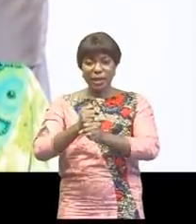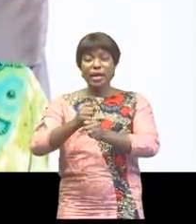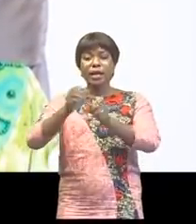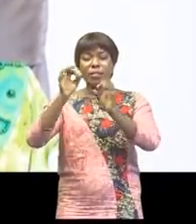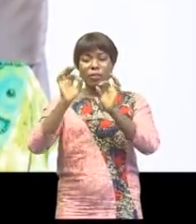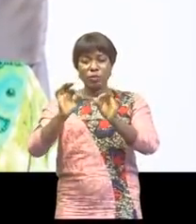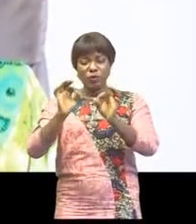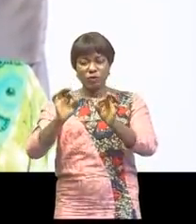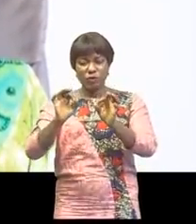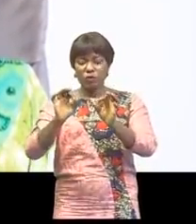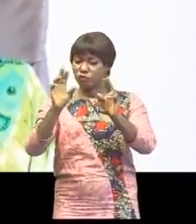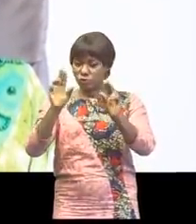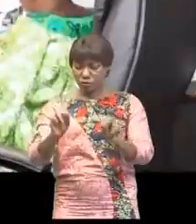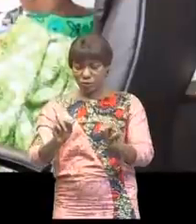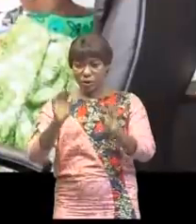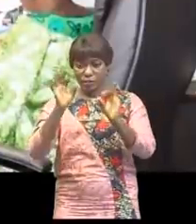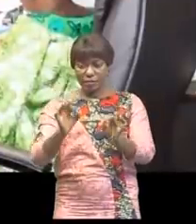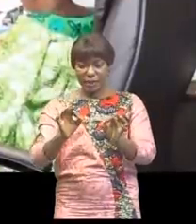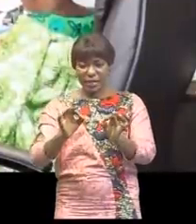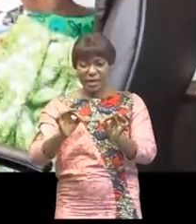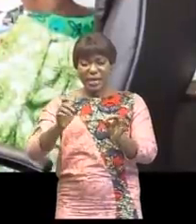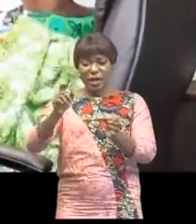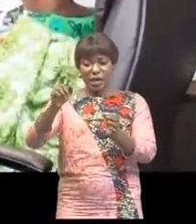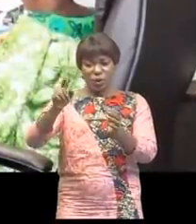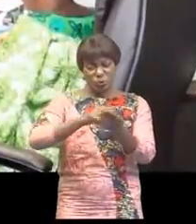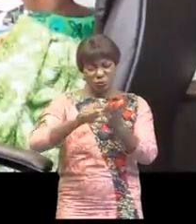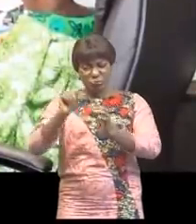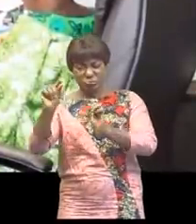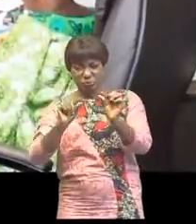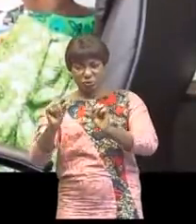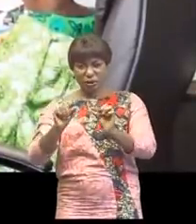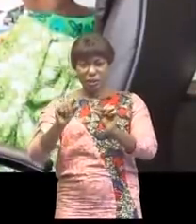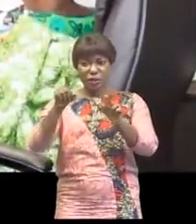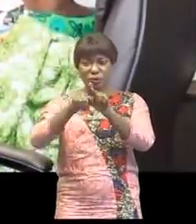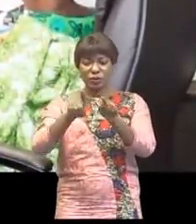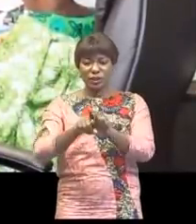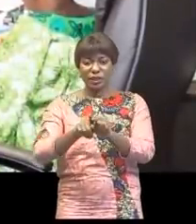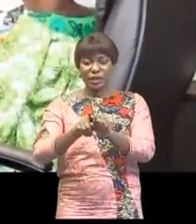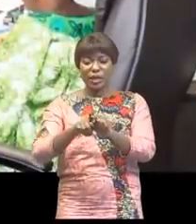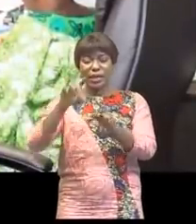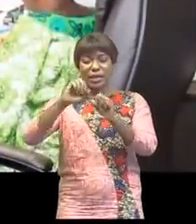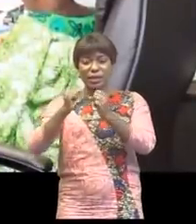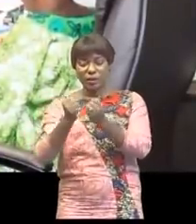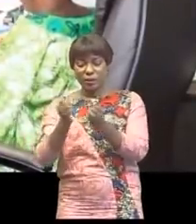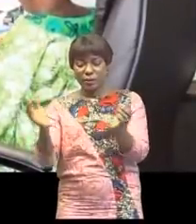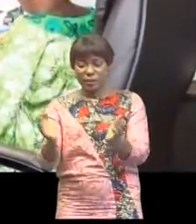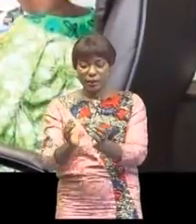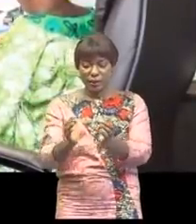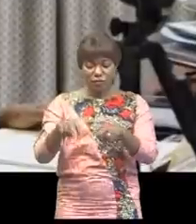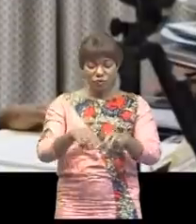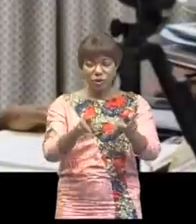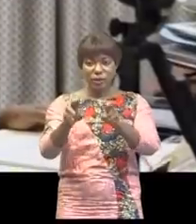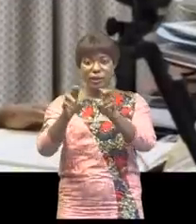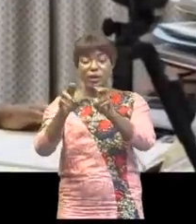y réforment respectivement deux structures existantes, à savoir l'Office de promotion des petites et moyennes entreprises